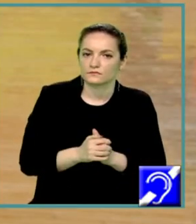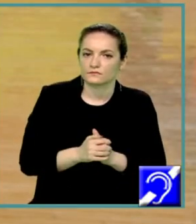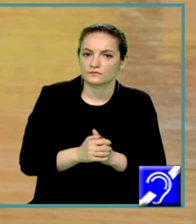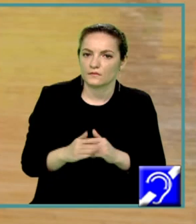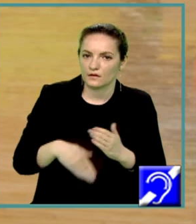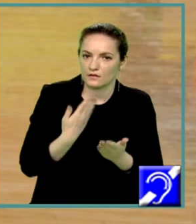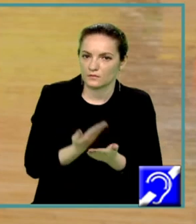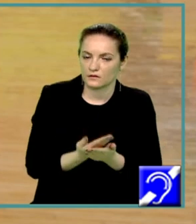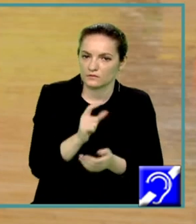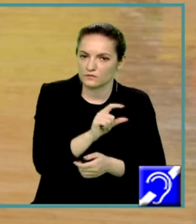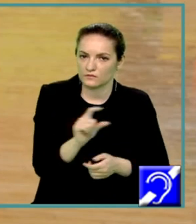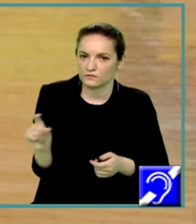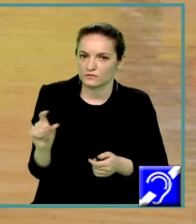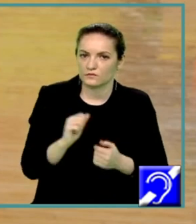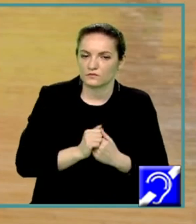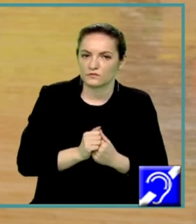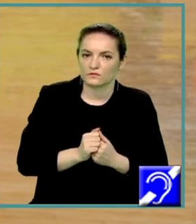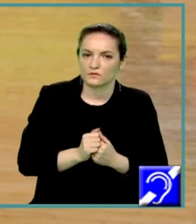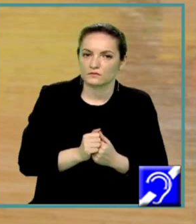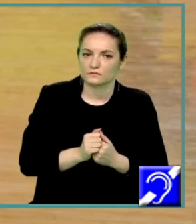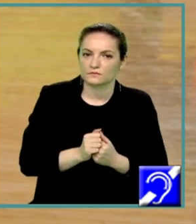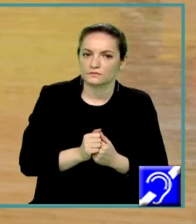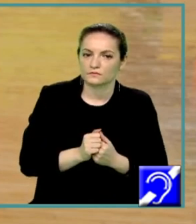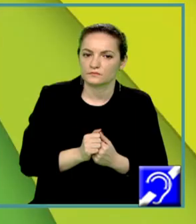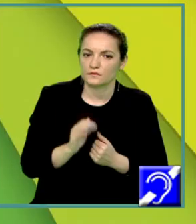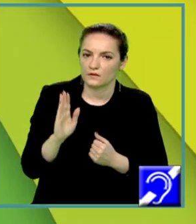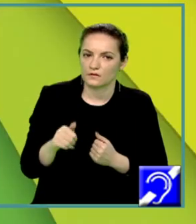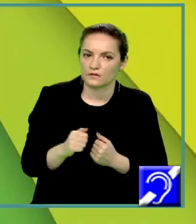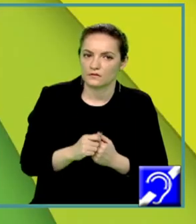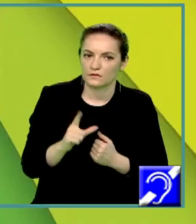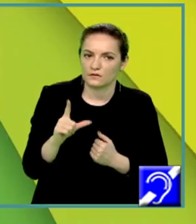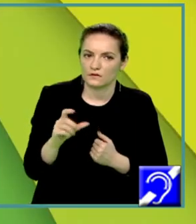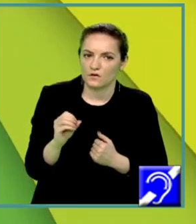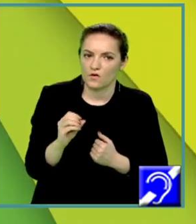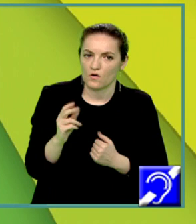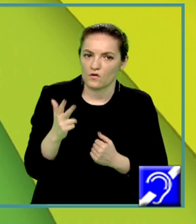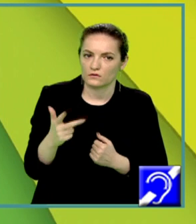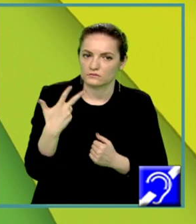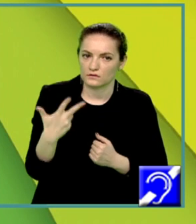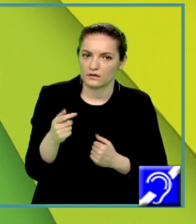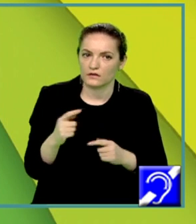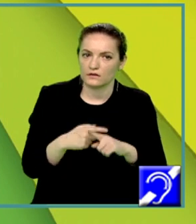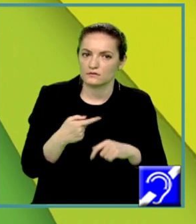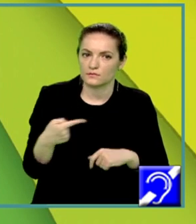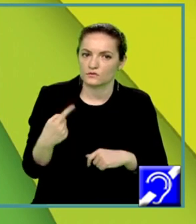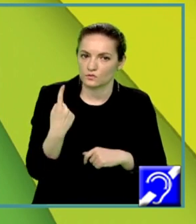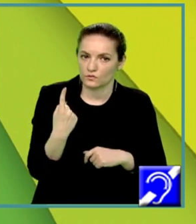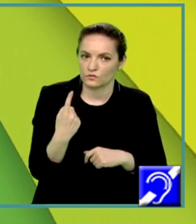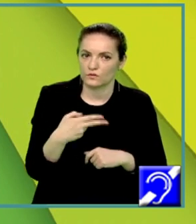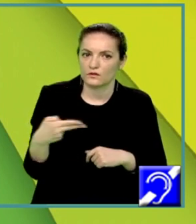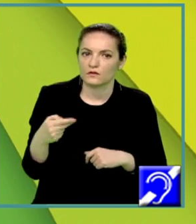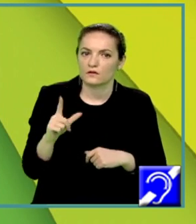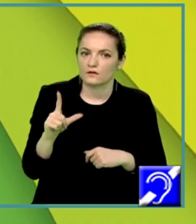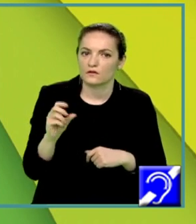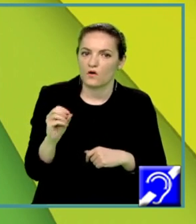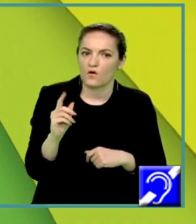Aplicând formula despre care am discutat anterior, avem că logaritm în baza 3 din x minus 1 este egal cu